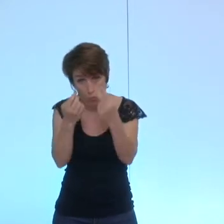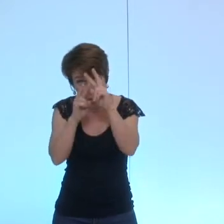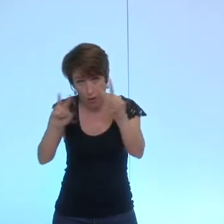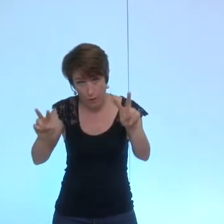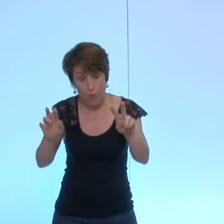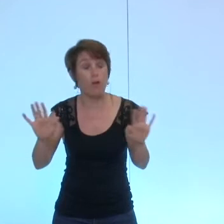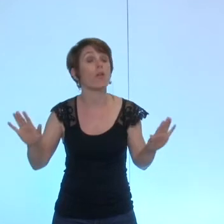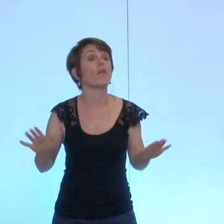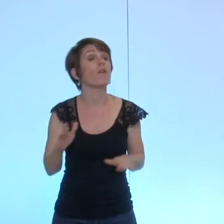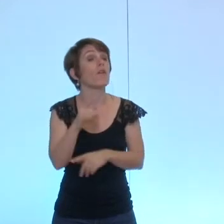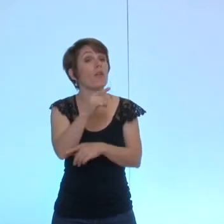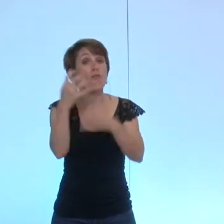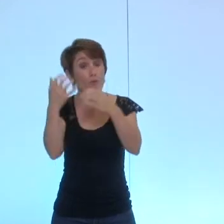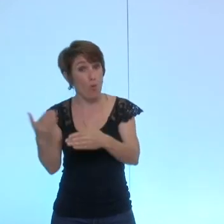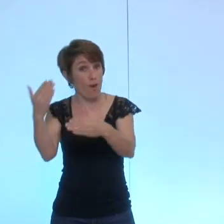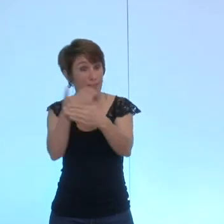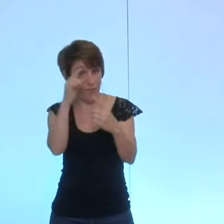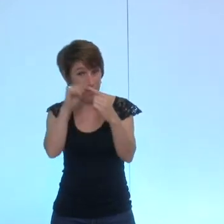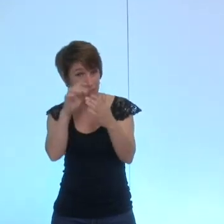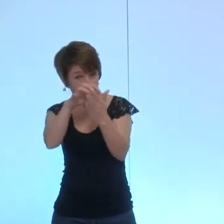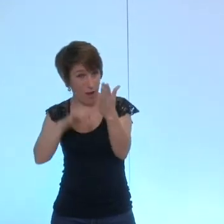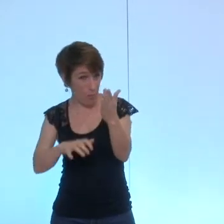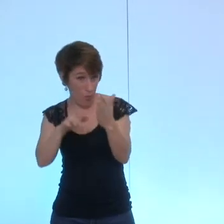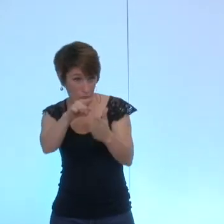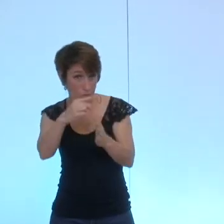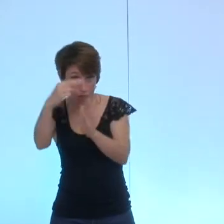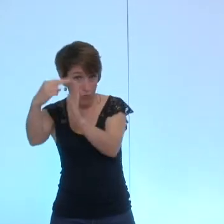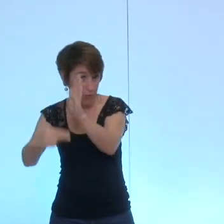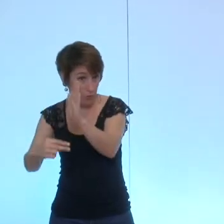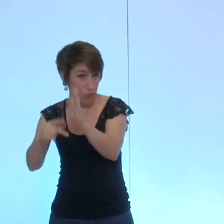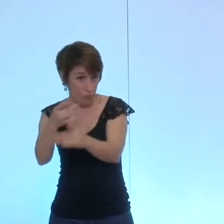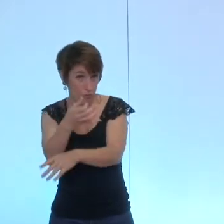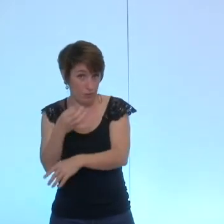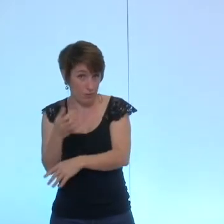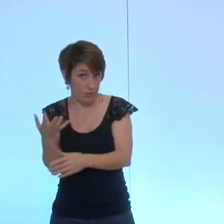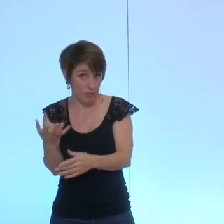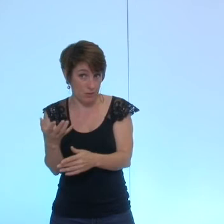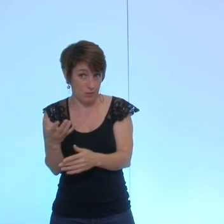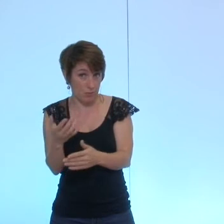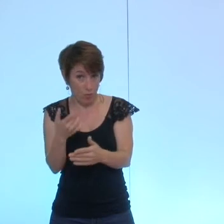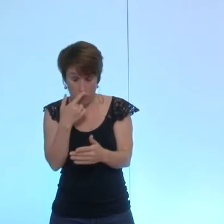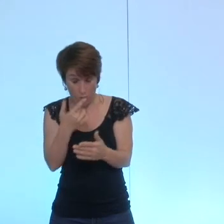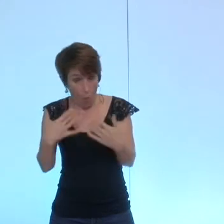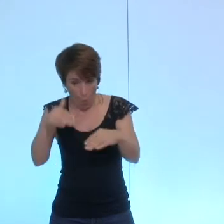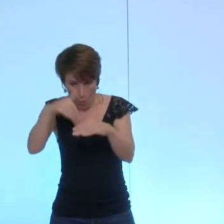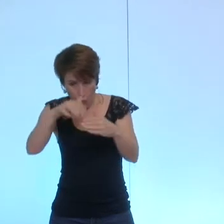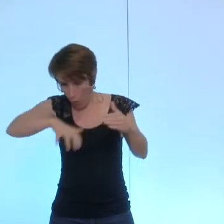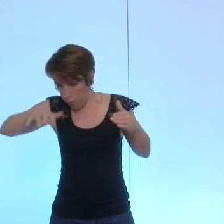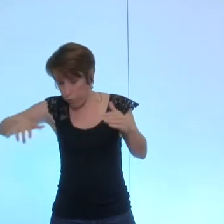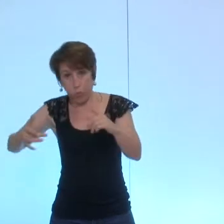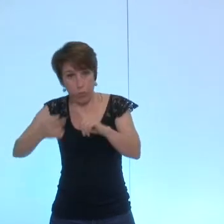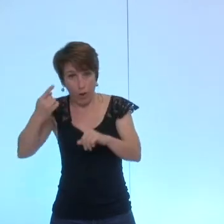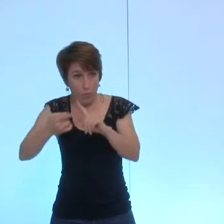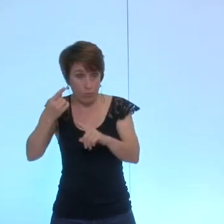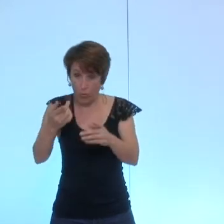si vous souhaitez intervenir sur ce rapport et ce que vous avez sans doute lu manifestement puisque vous soulignez qu'il doit avoir et être effectivement extrêmement important